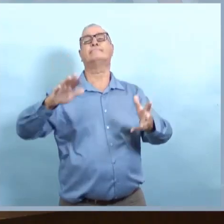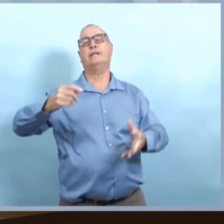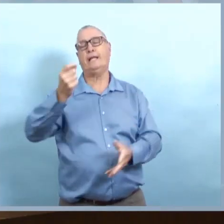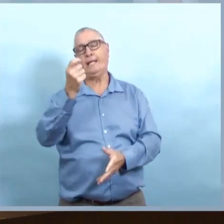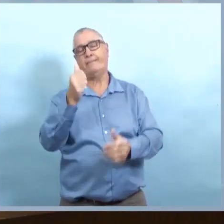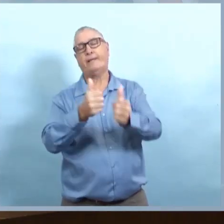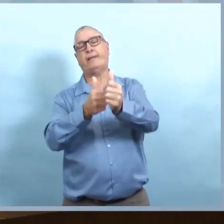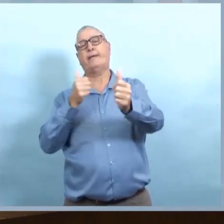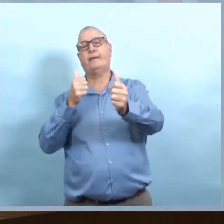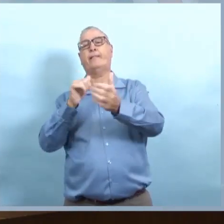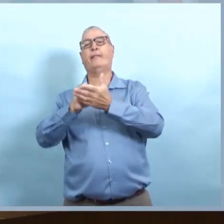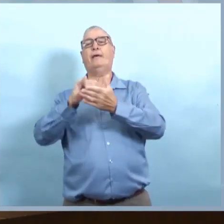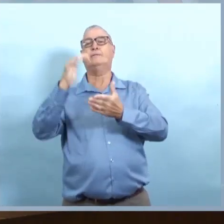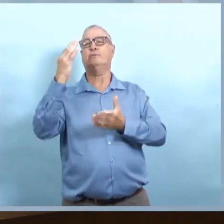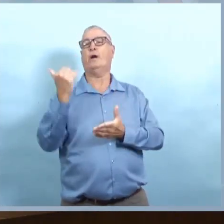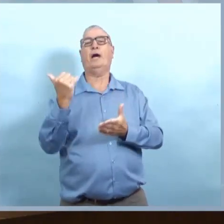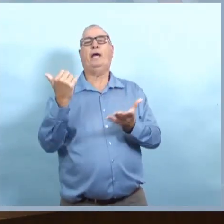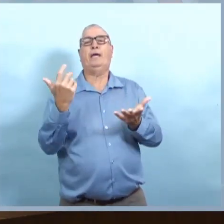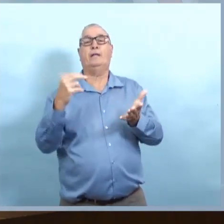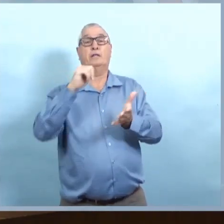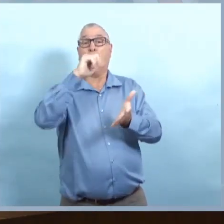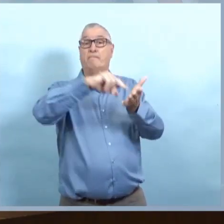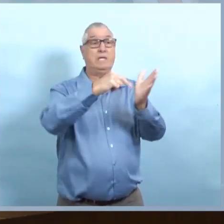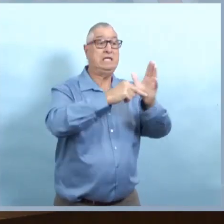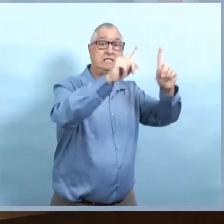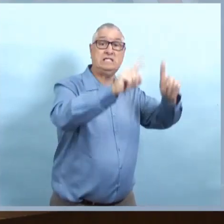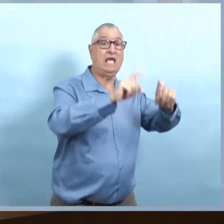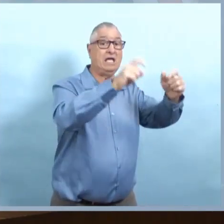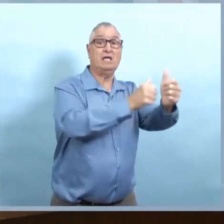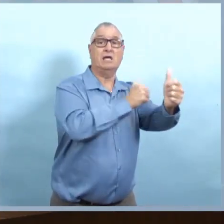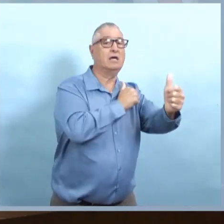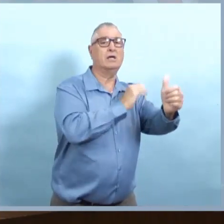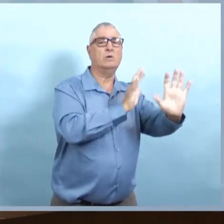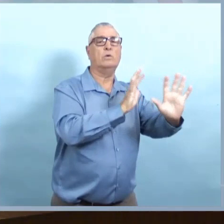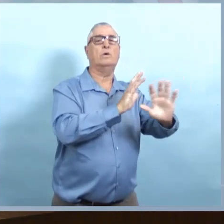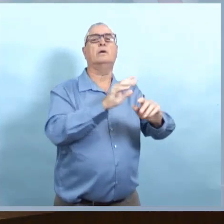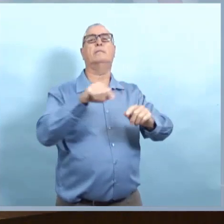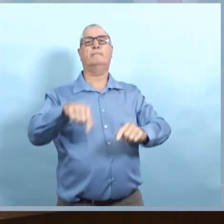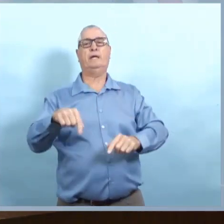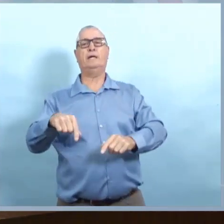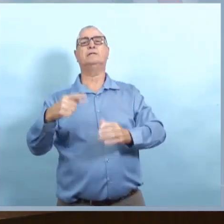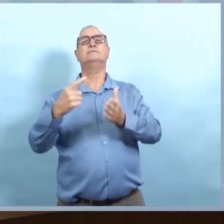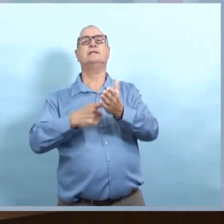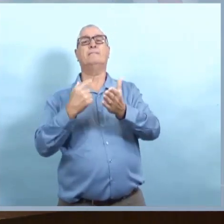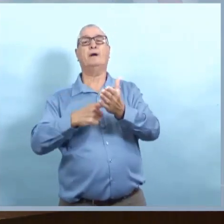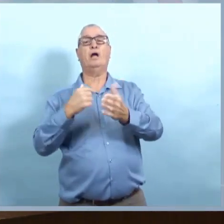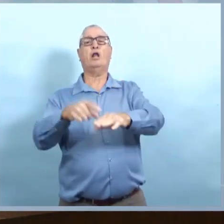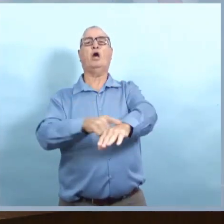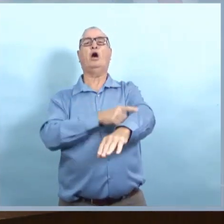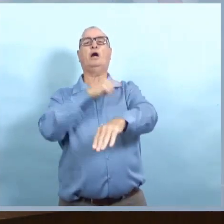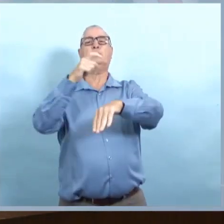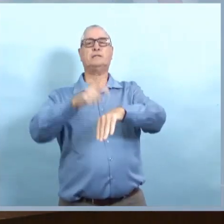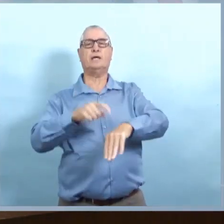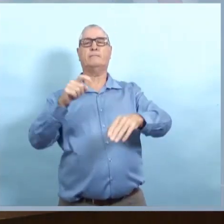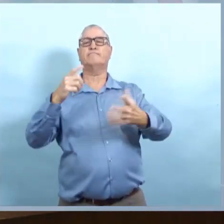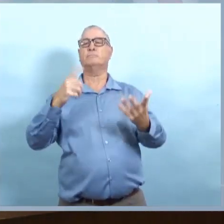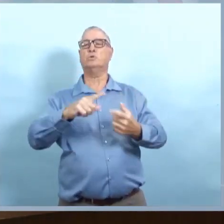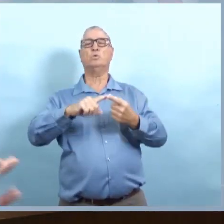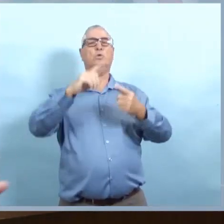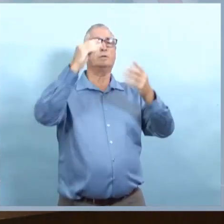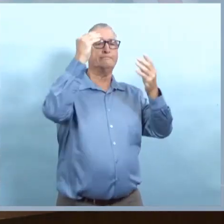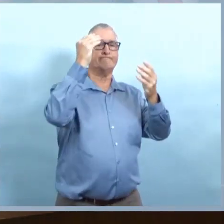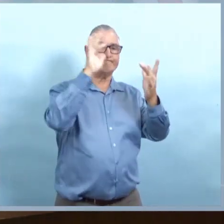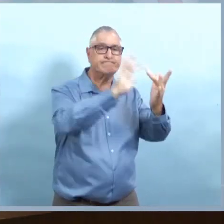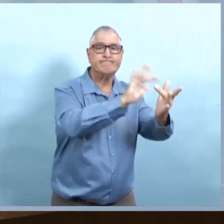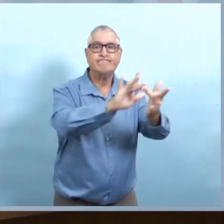signalement là-dessus et certainement, ce n'était pas un retard dans les mesures de santé publique. C'était un diagnostic fait avec les tests rapides